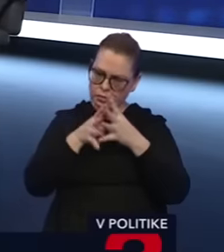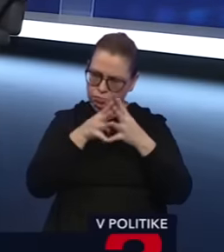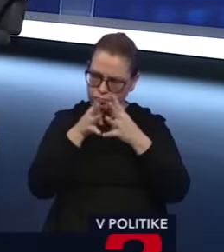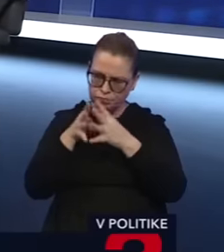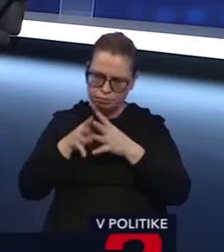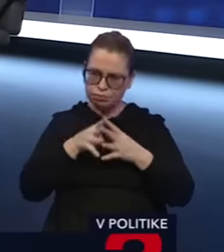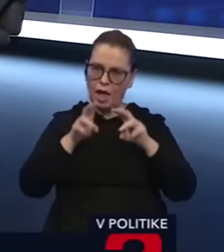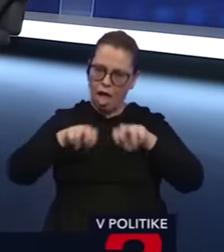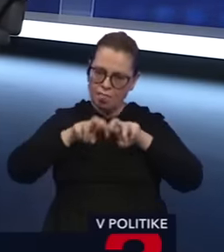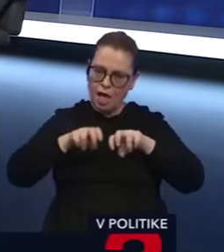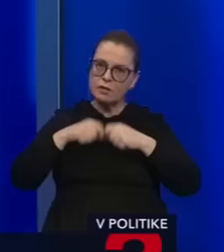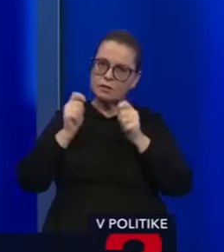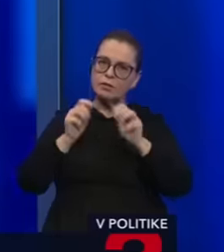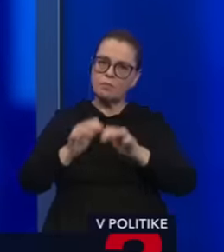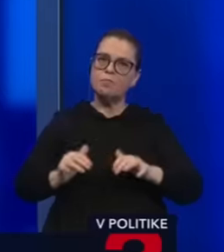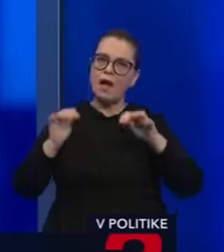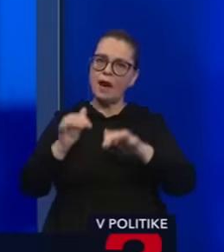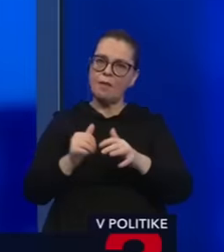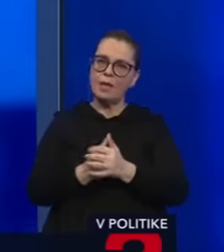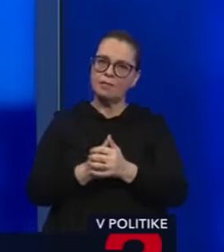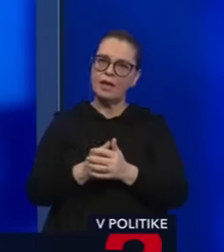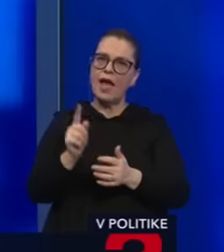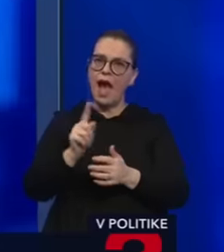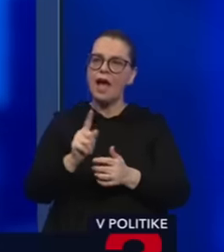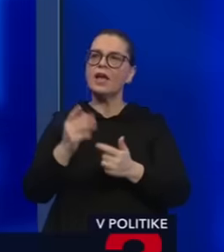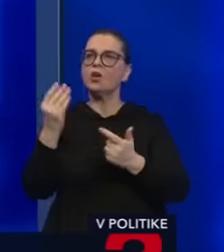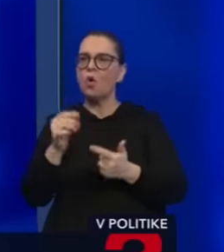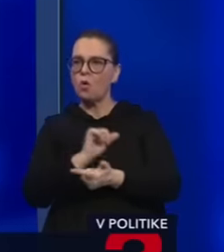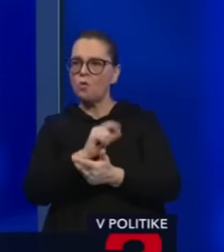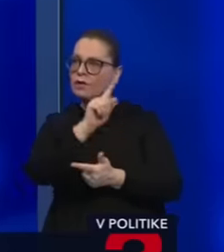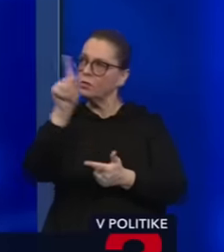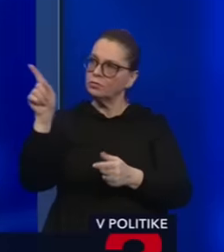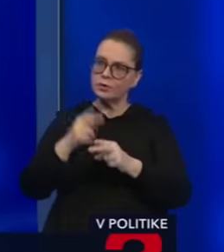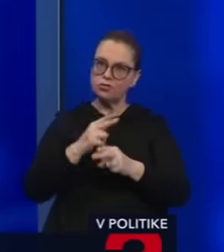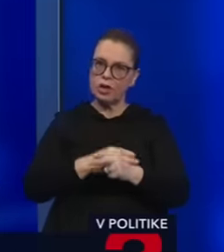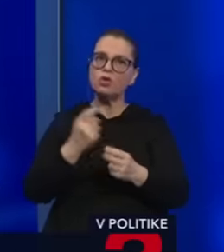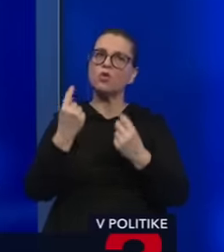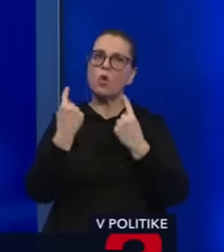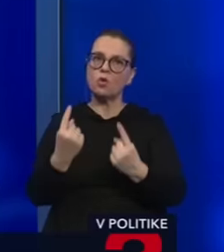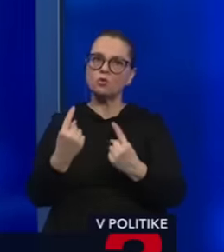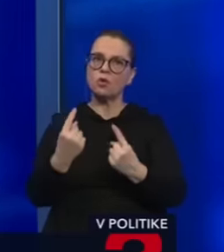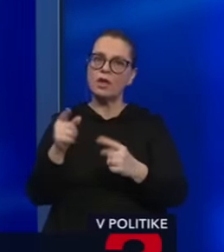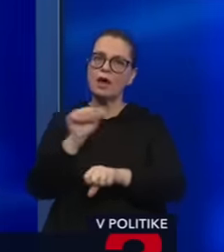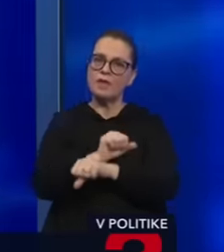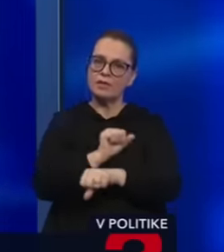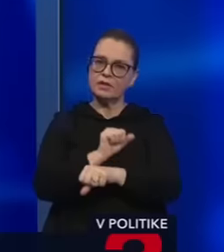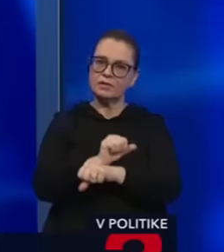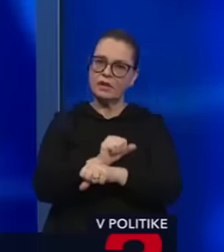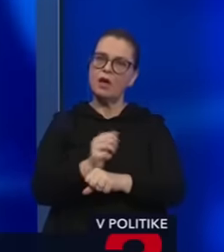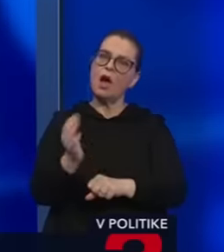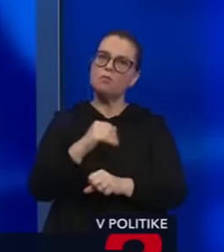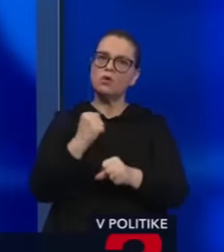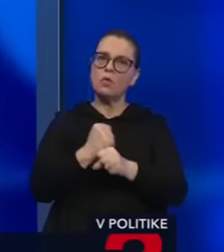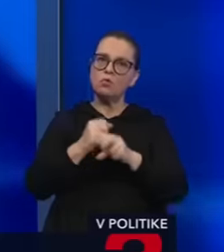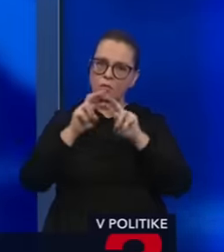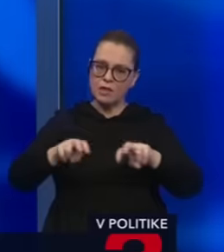spraviť analýzu, dajte ju do parlamentu. Aké, koľko väznic je v okolítých krajinách, koľko stojá tie väznice a poďme si